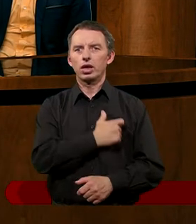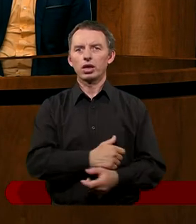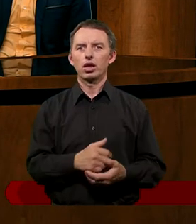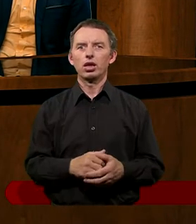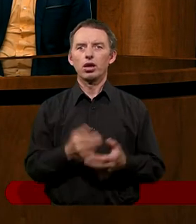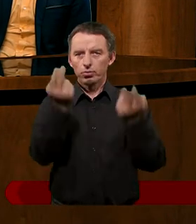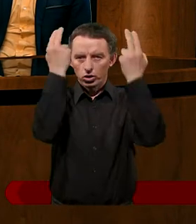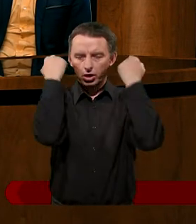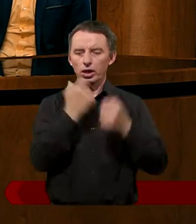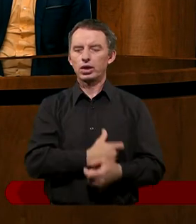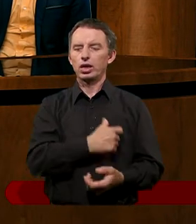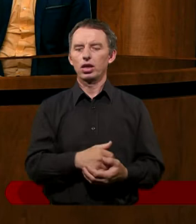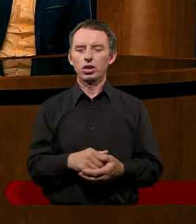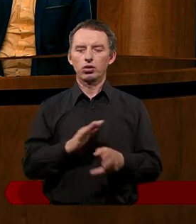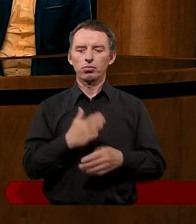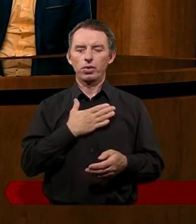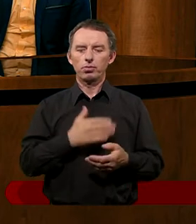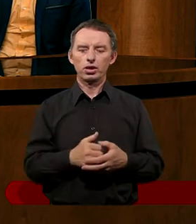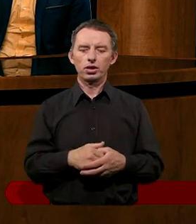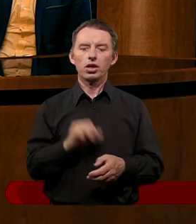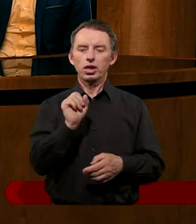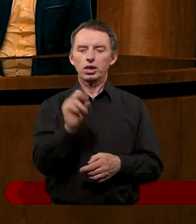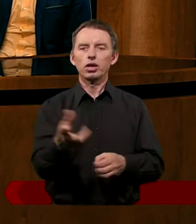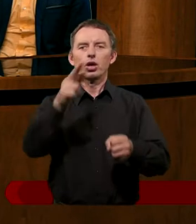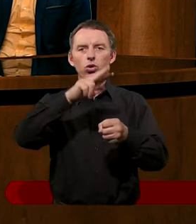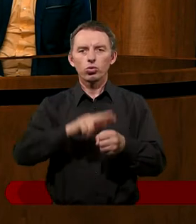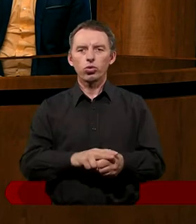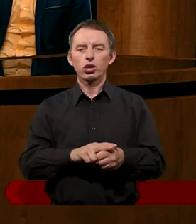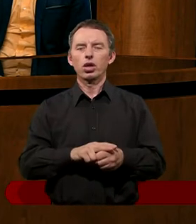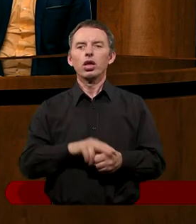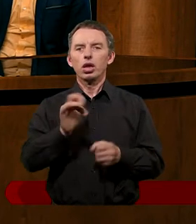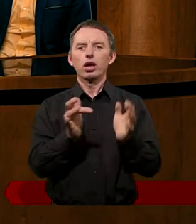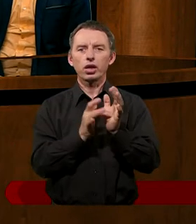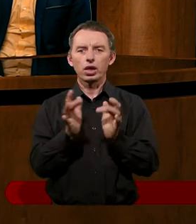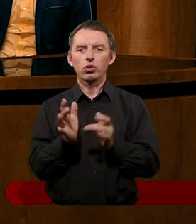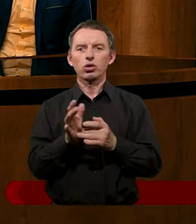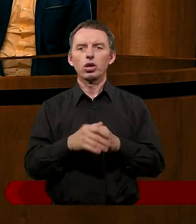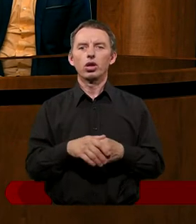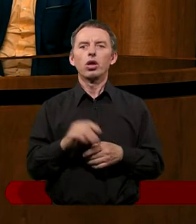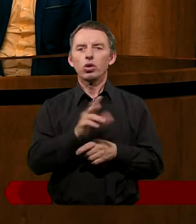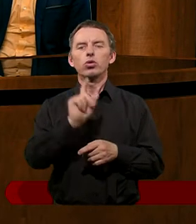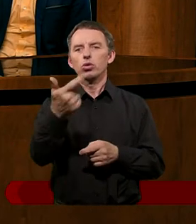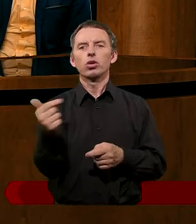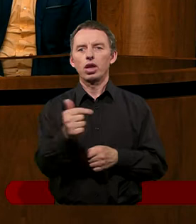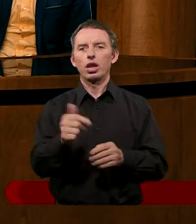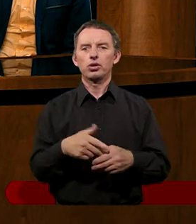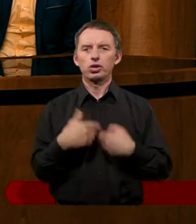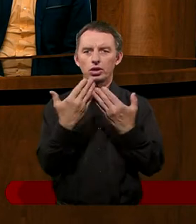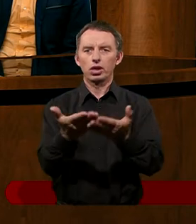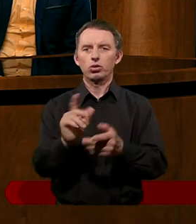serce? Jakby to przetłumaczyć? No taki, który potrafi przyznać drugiemu, że ma rację.